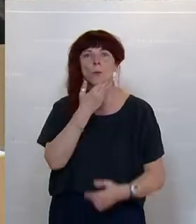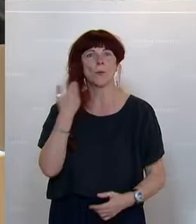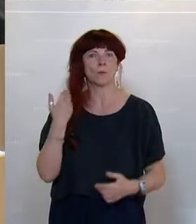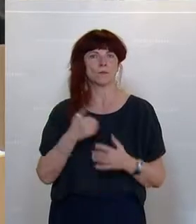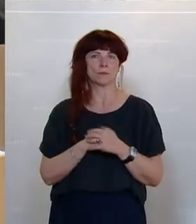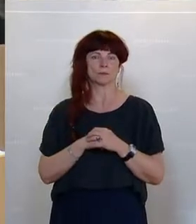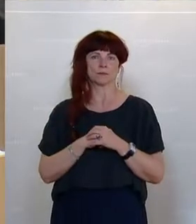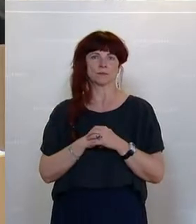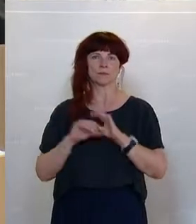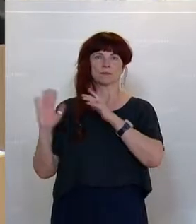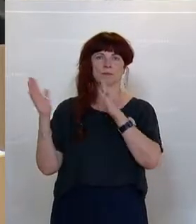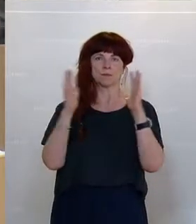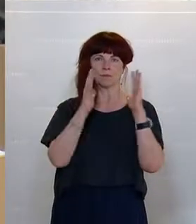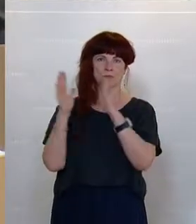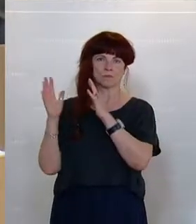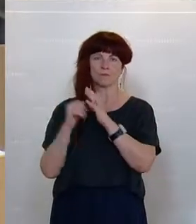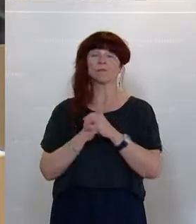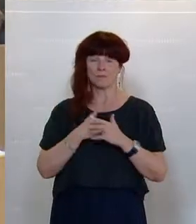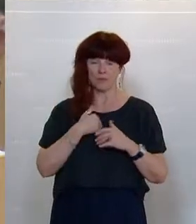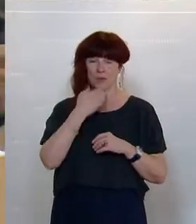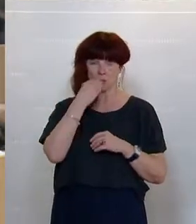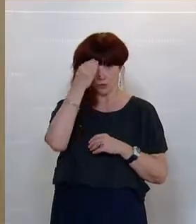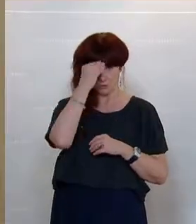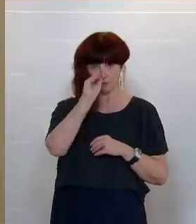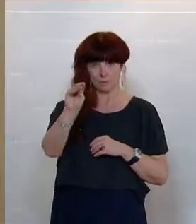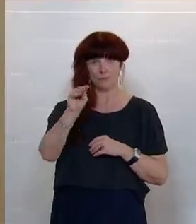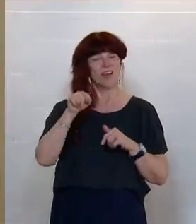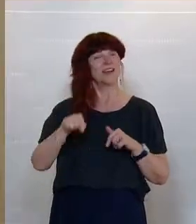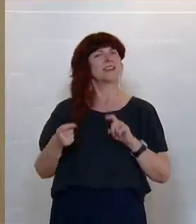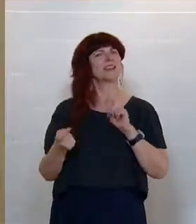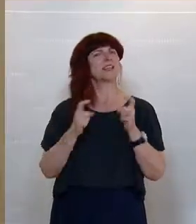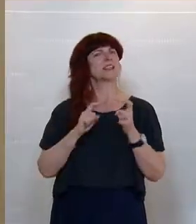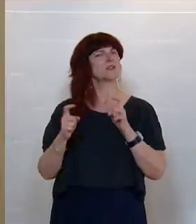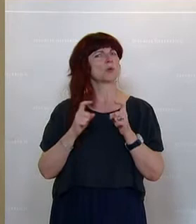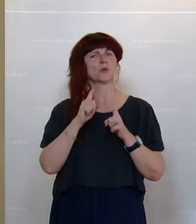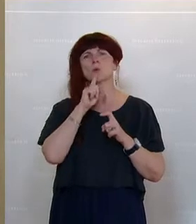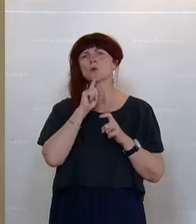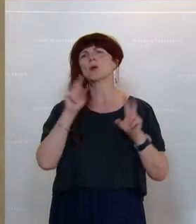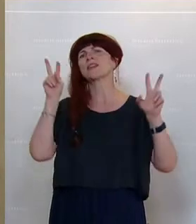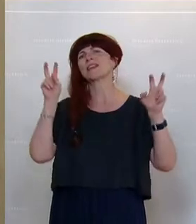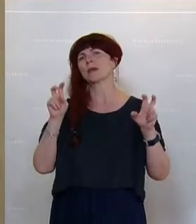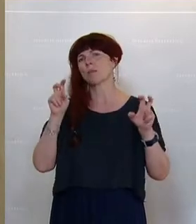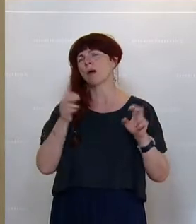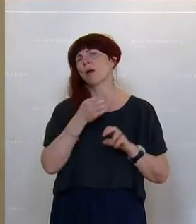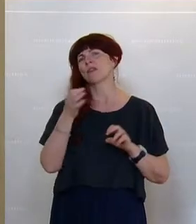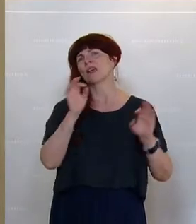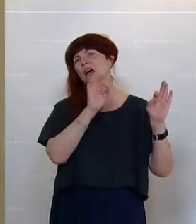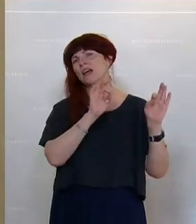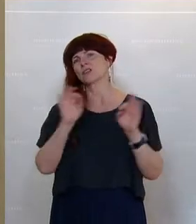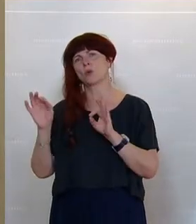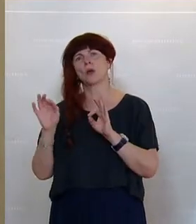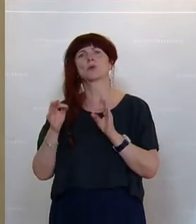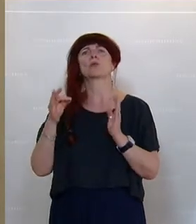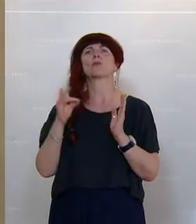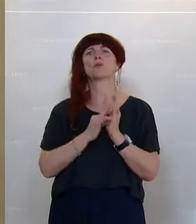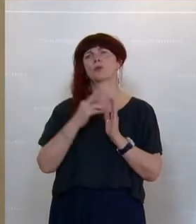Ich sage Ihnen jetzt auch was, weil diese Debatte wäre ja eigentlich nur, ob der Tagesordnungspunkt 2 der 1er